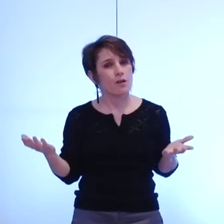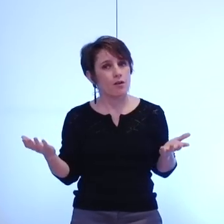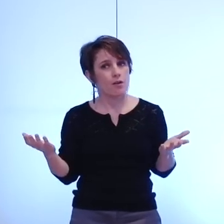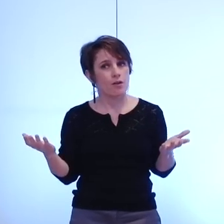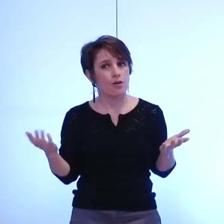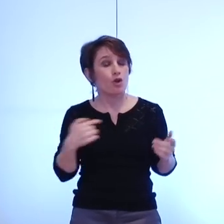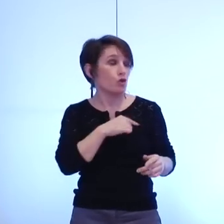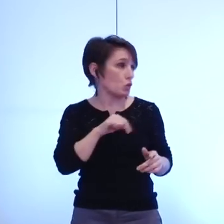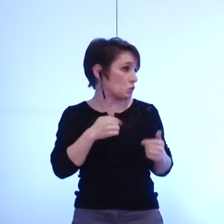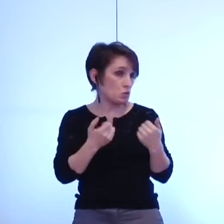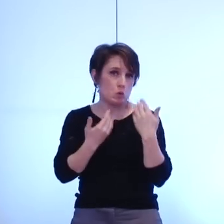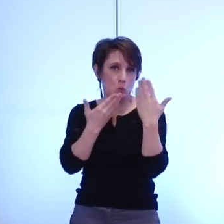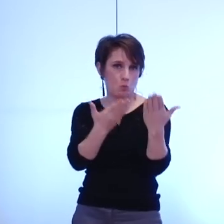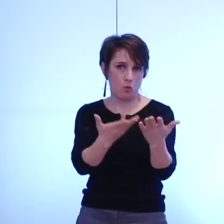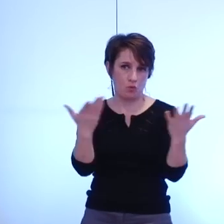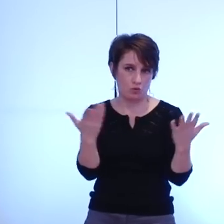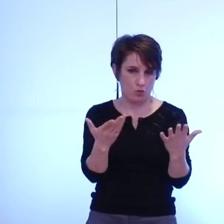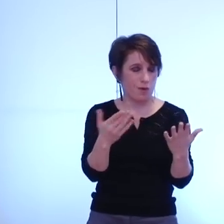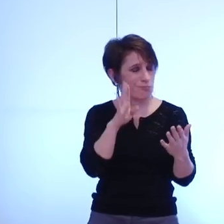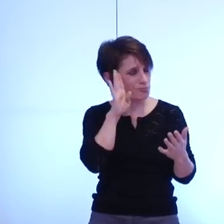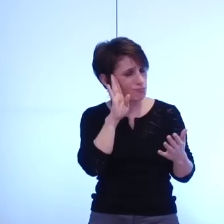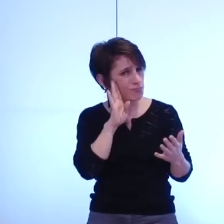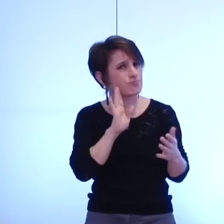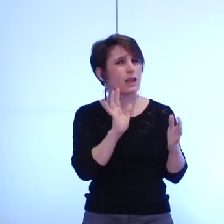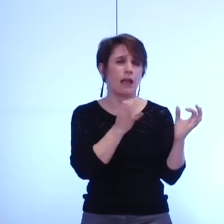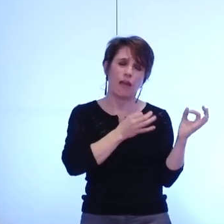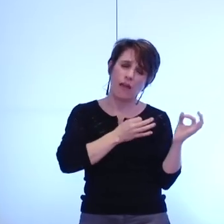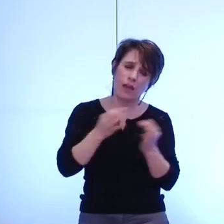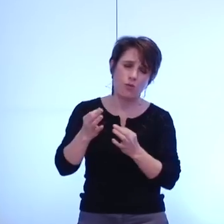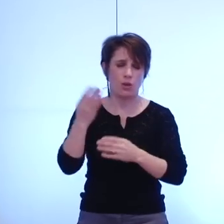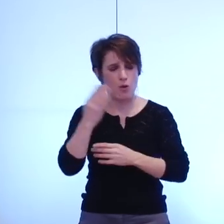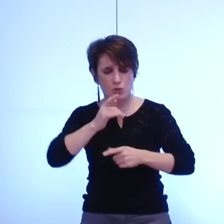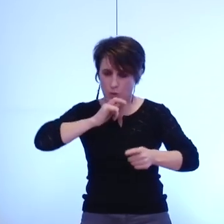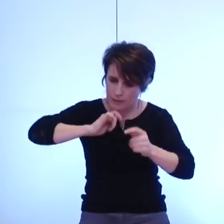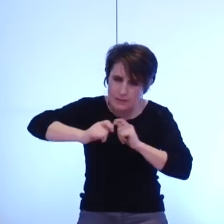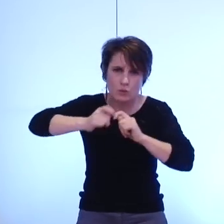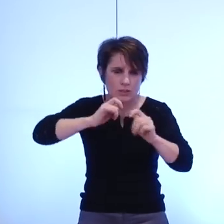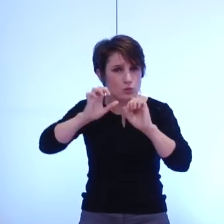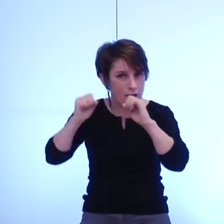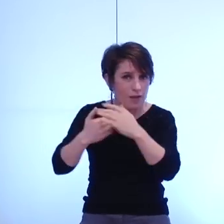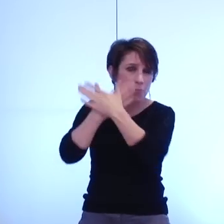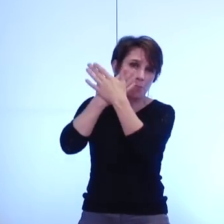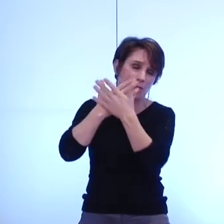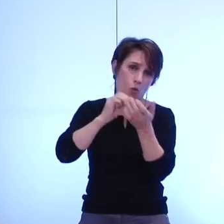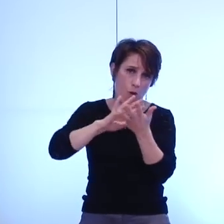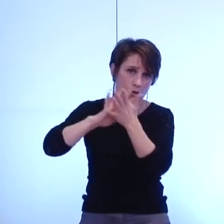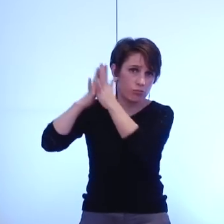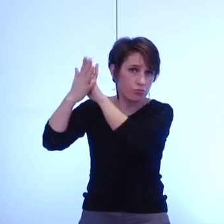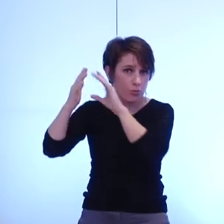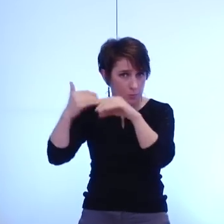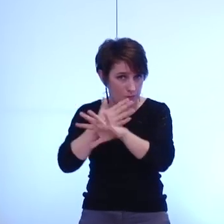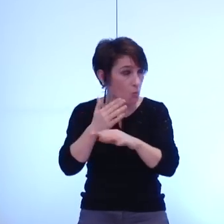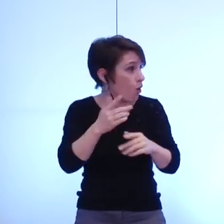est qu'à l'avenir nous puissions faire le point régulièrement sur la métropole non seulement sur son avancement en présence du président